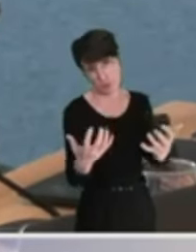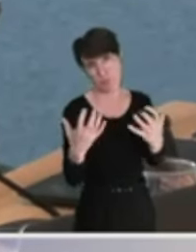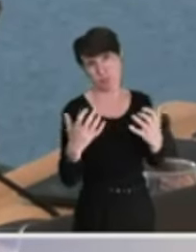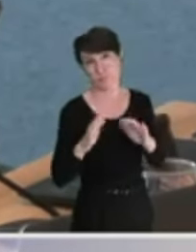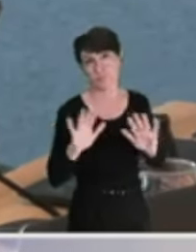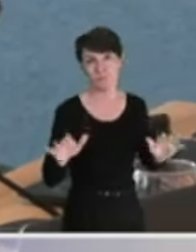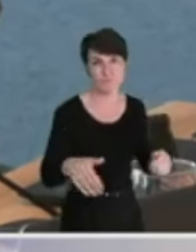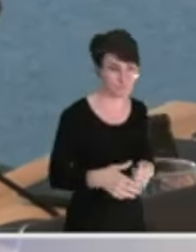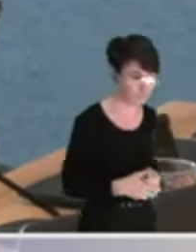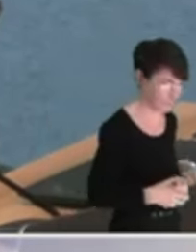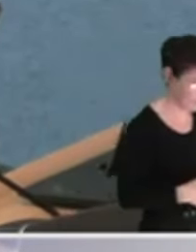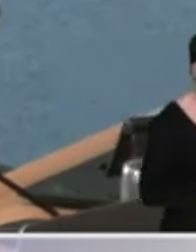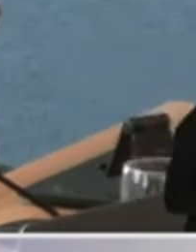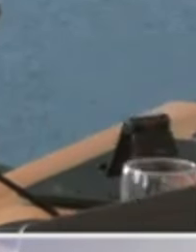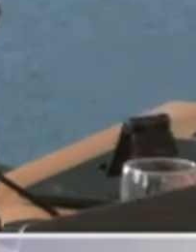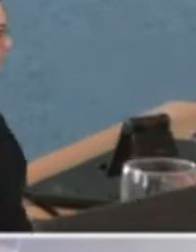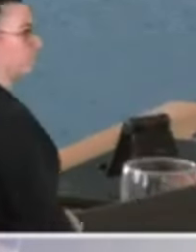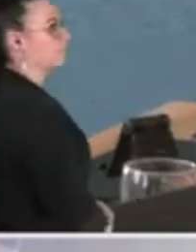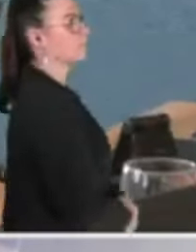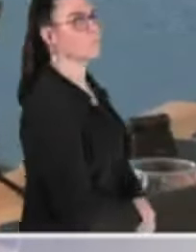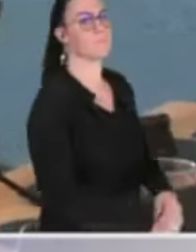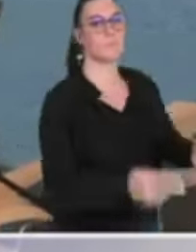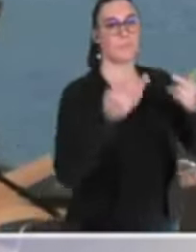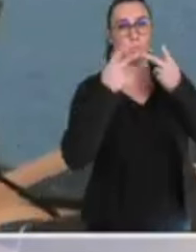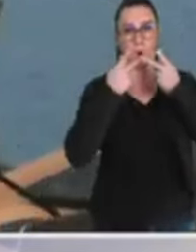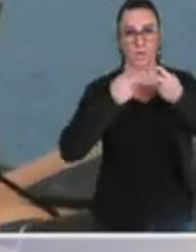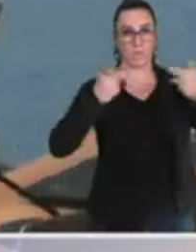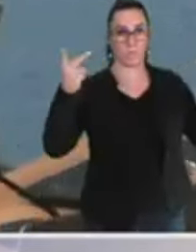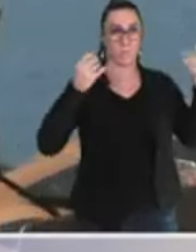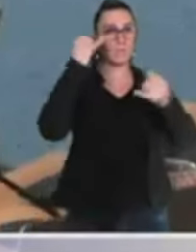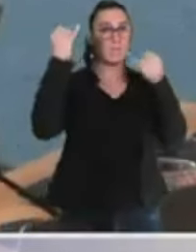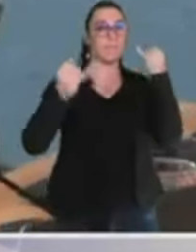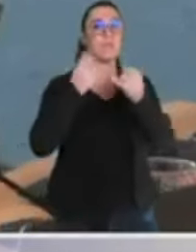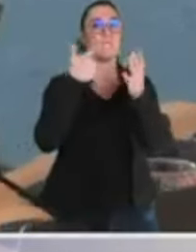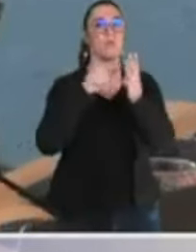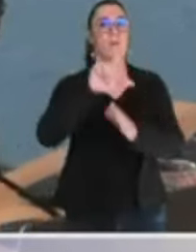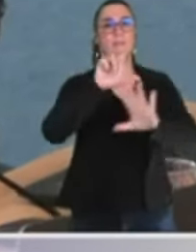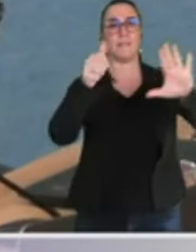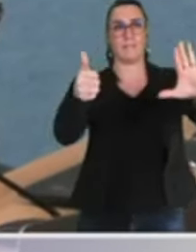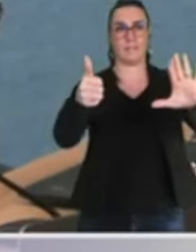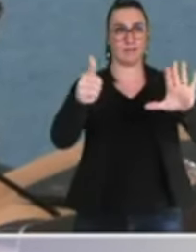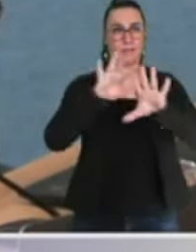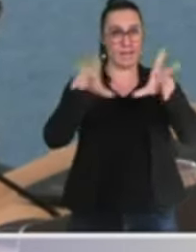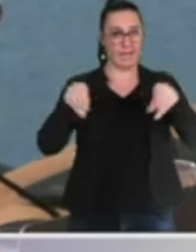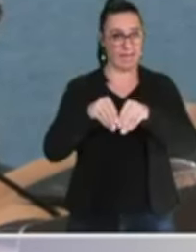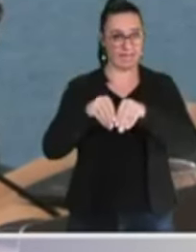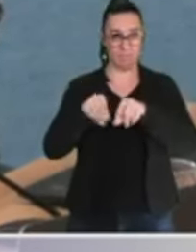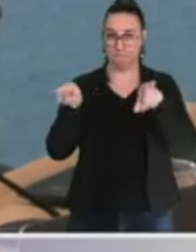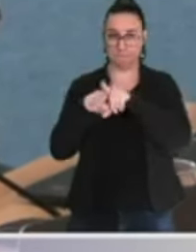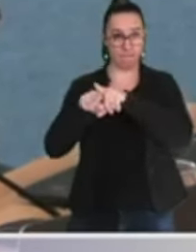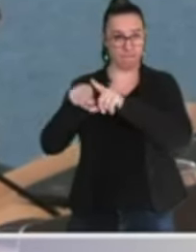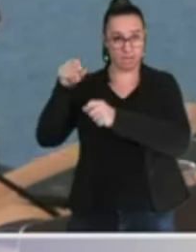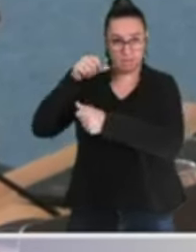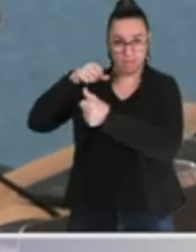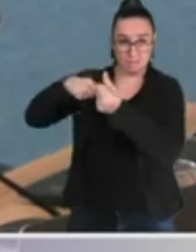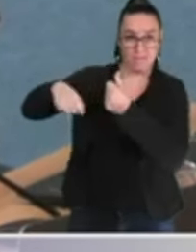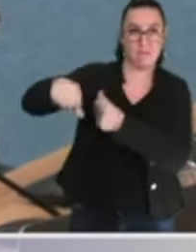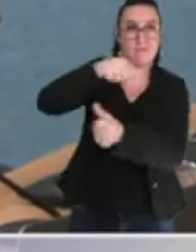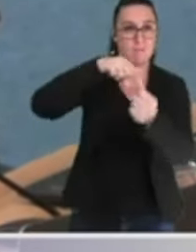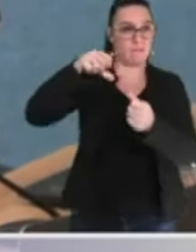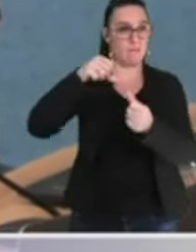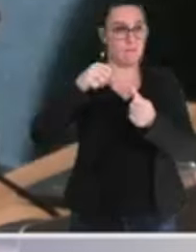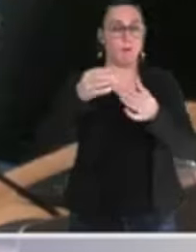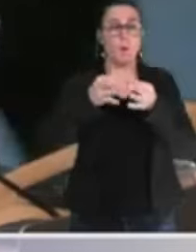dis aujourd'hui qu'en 2026, si ces équipes sont reconduites, elles n'auront pas d'autre solution qu'une